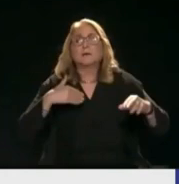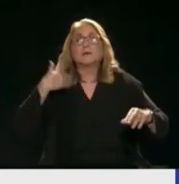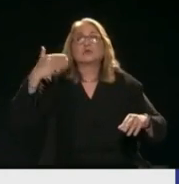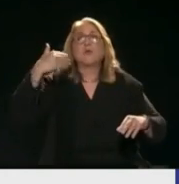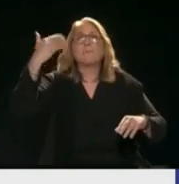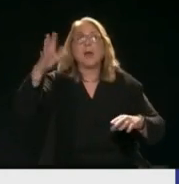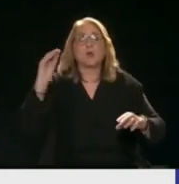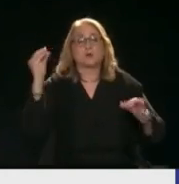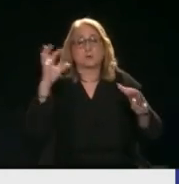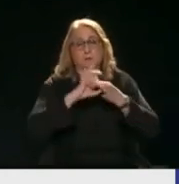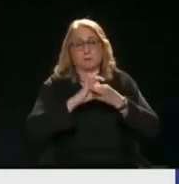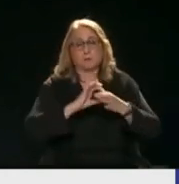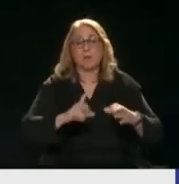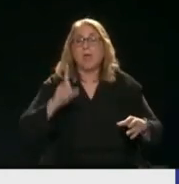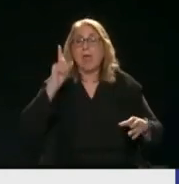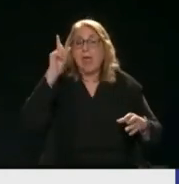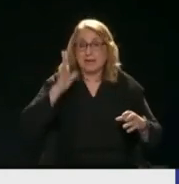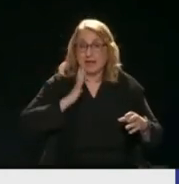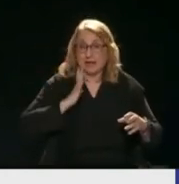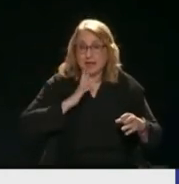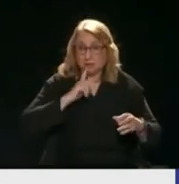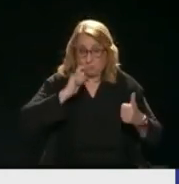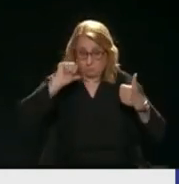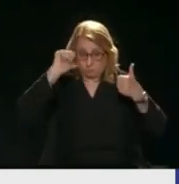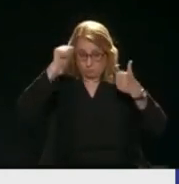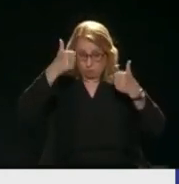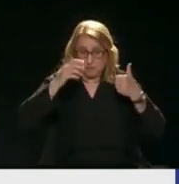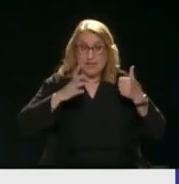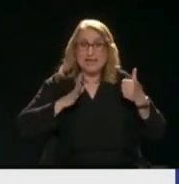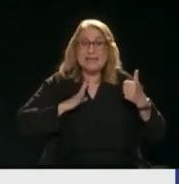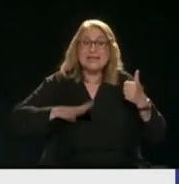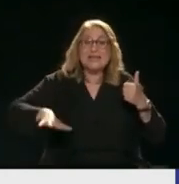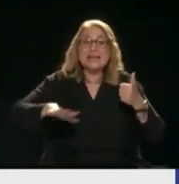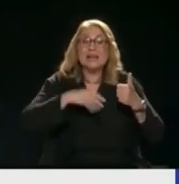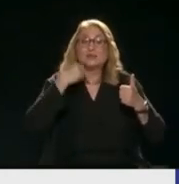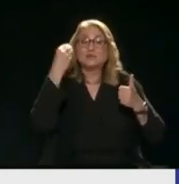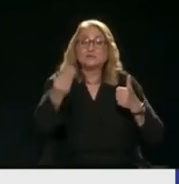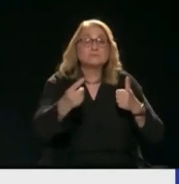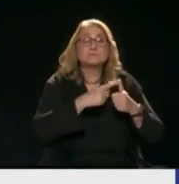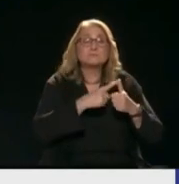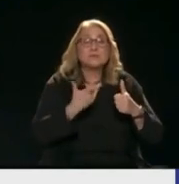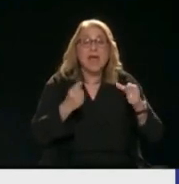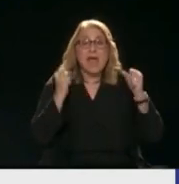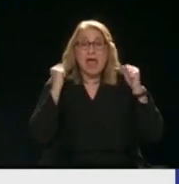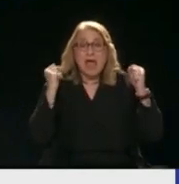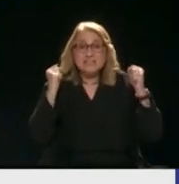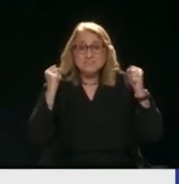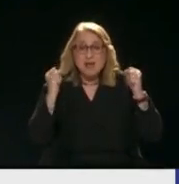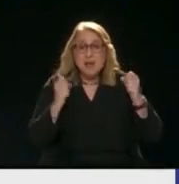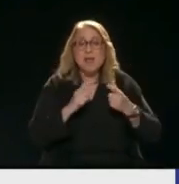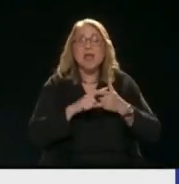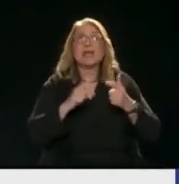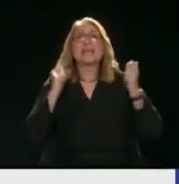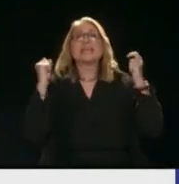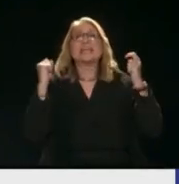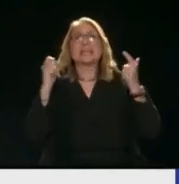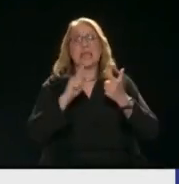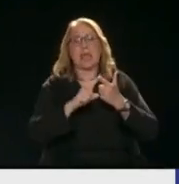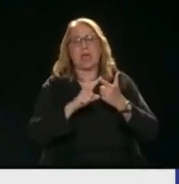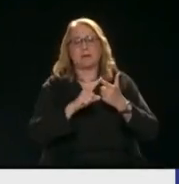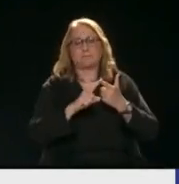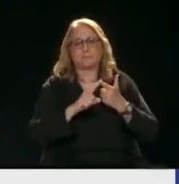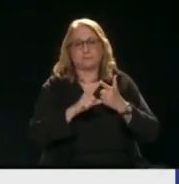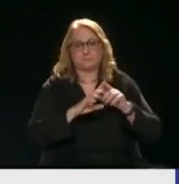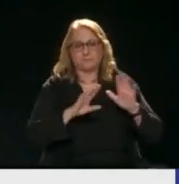κράτος Τον πολίτη του Θα πρέπει πρωτίστως να του έχει ασφάλεια και εργασία Κύριε Πρόεδρε θα μπορούσε να μιλάγαμε πιο ώρες Πείτε τη φράση σας γιατί έχουμε περάσει το γράμμα